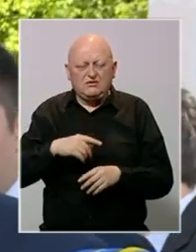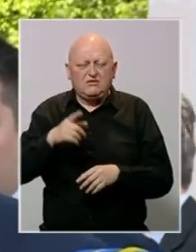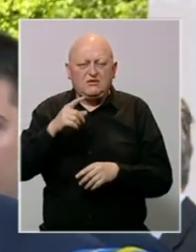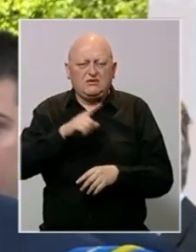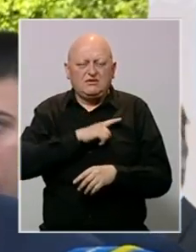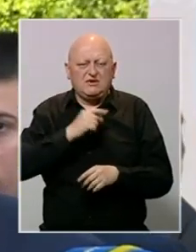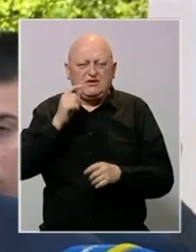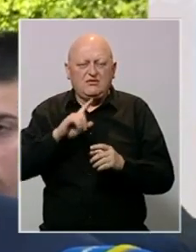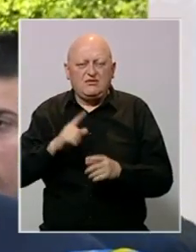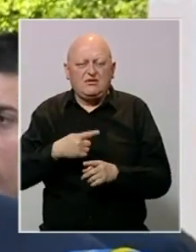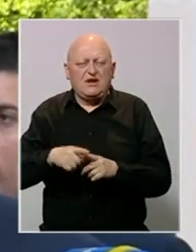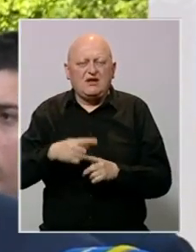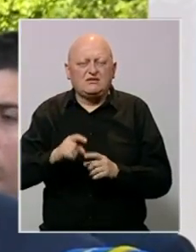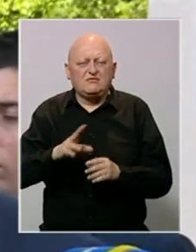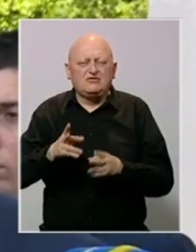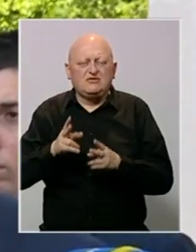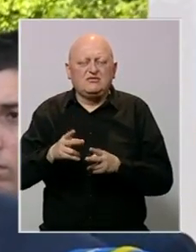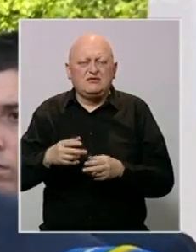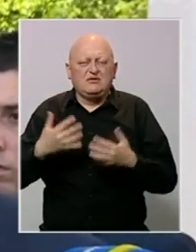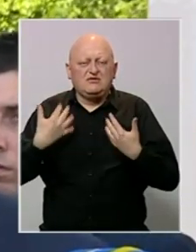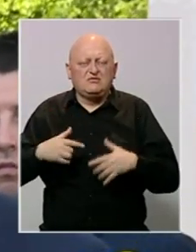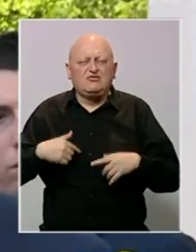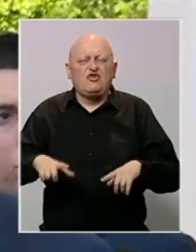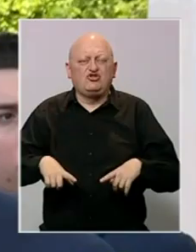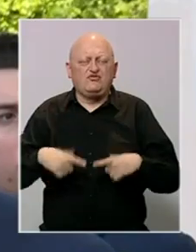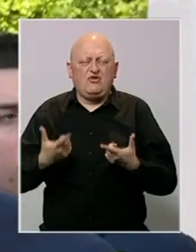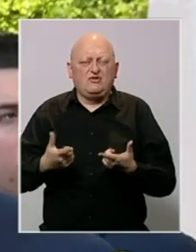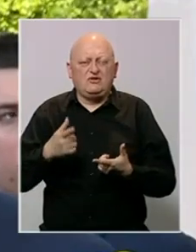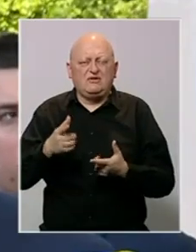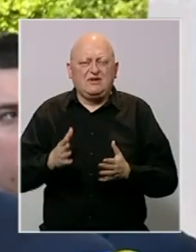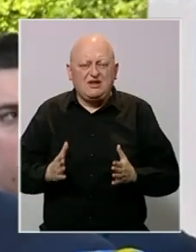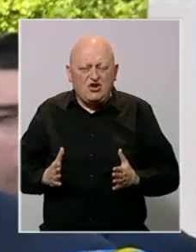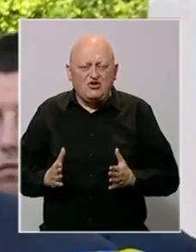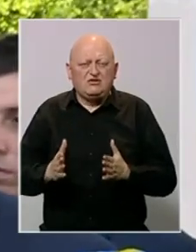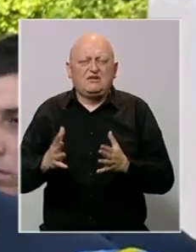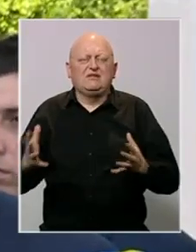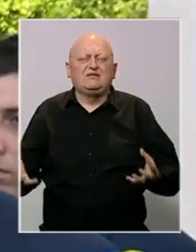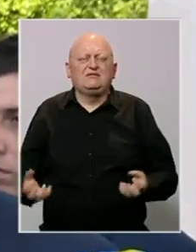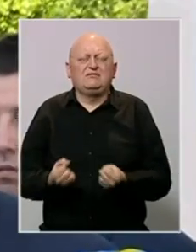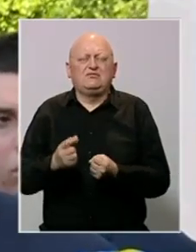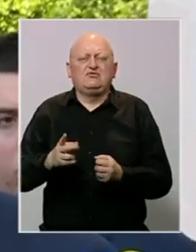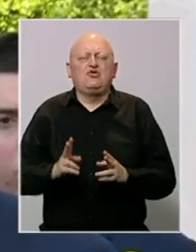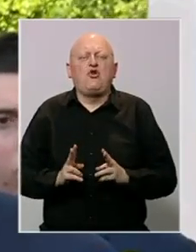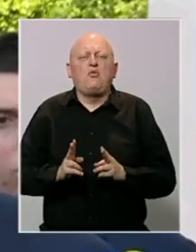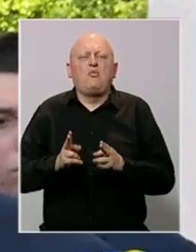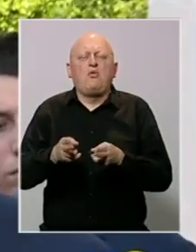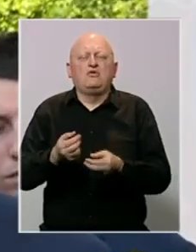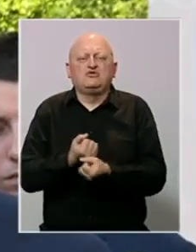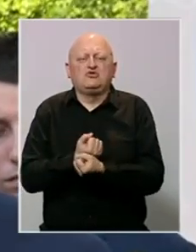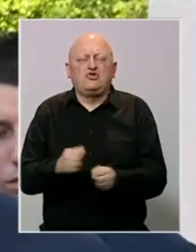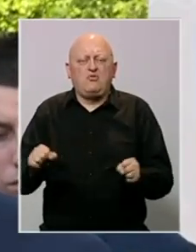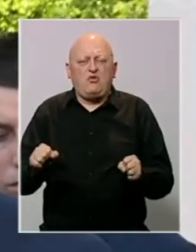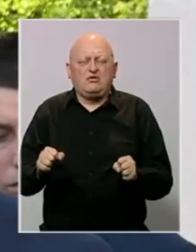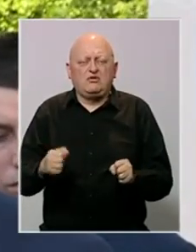neopravdano, ničem izazovno nastradili, izgubili svoje živote na toj cesti spasa, na tom mostu slobode,